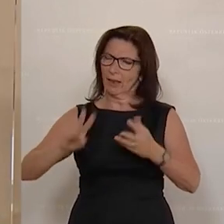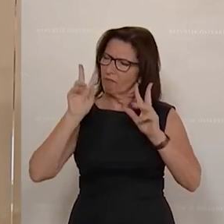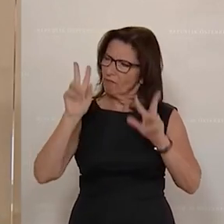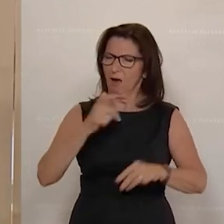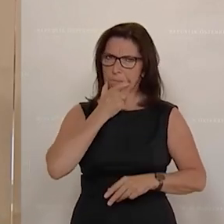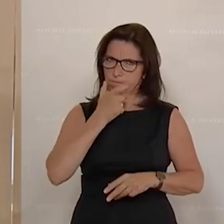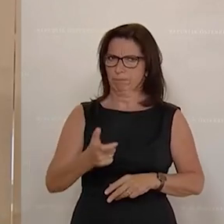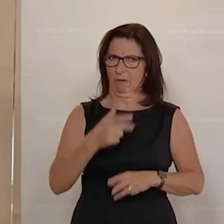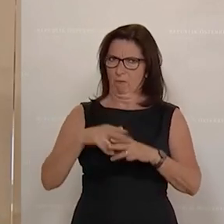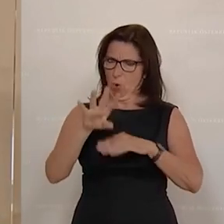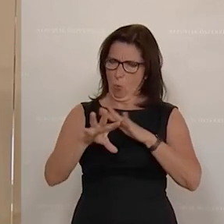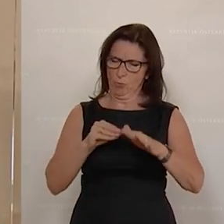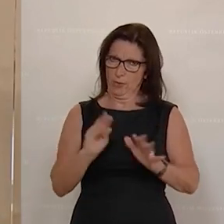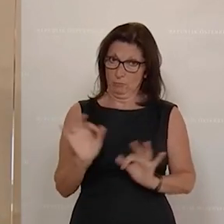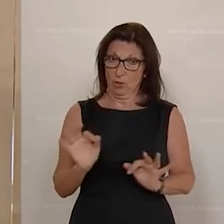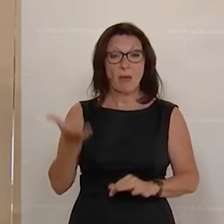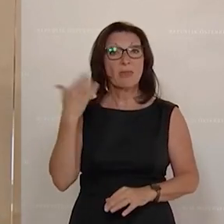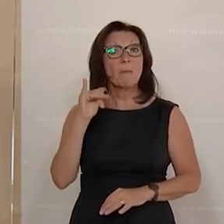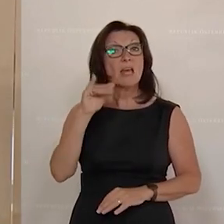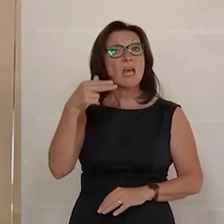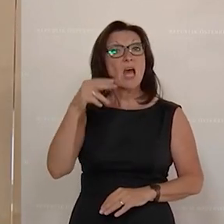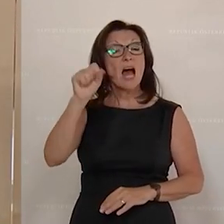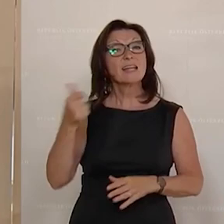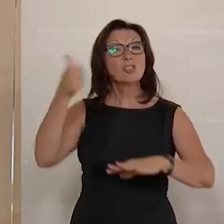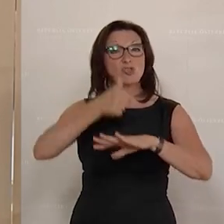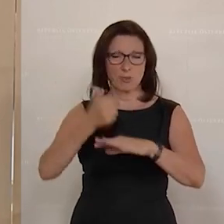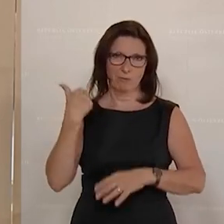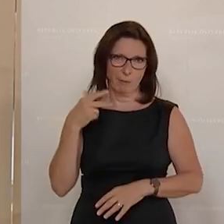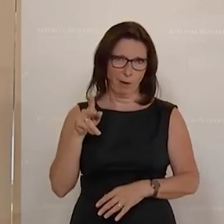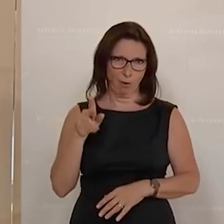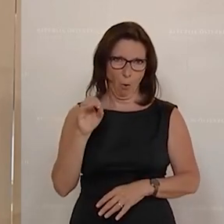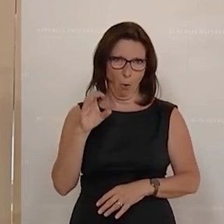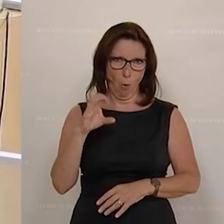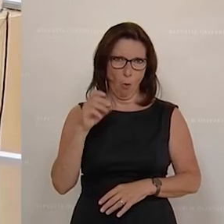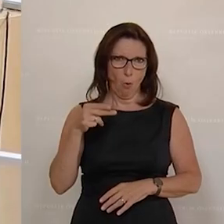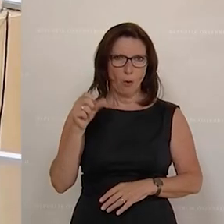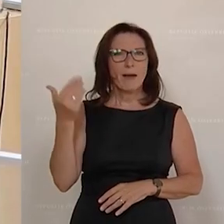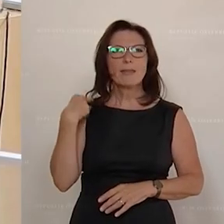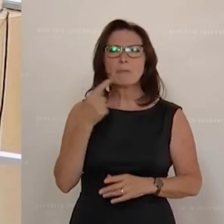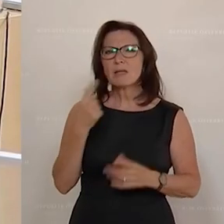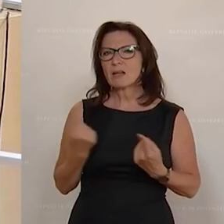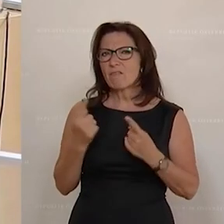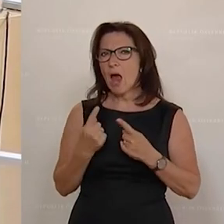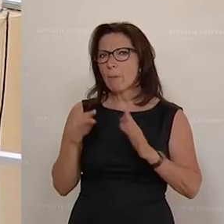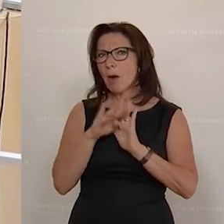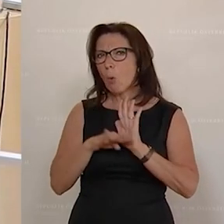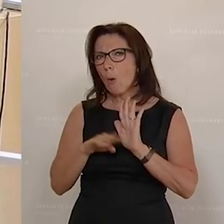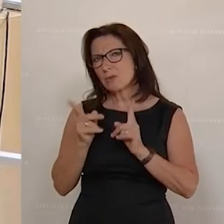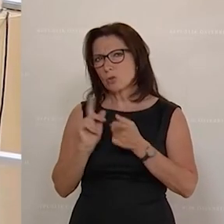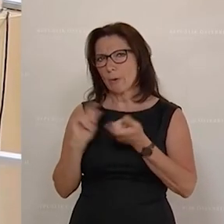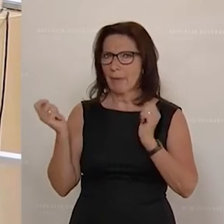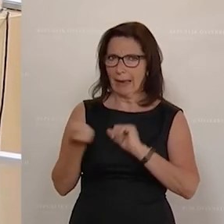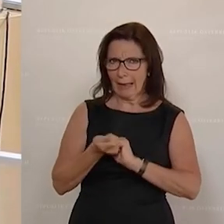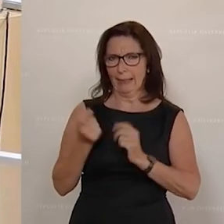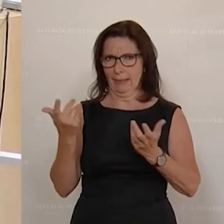Der damalige IHS-Chef Kocher hat gemeint, man müsste die Gewerbeordnung reformieren. Es gehe um Deregulierung,